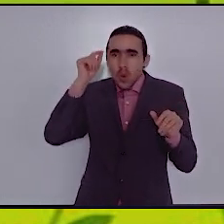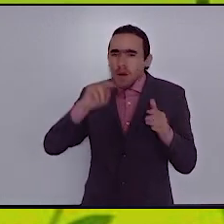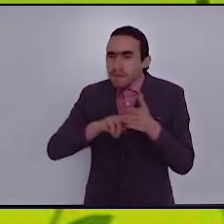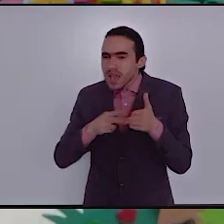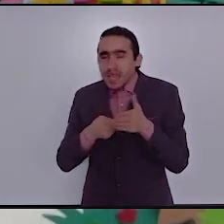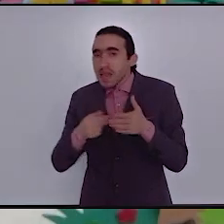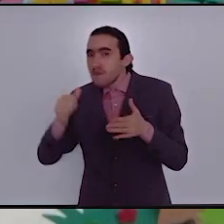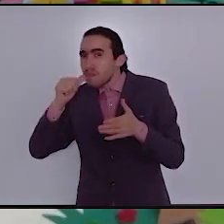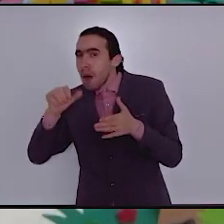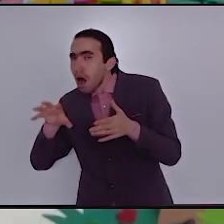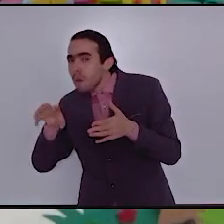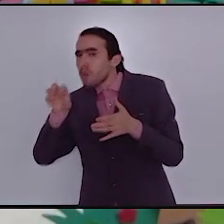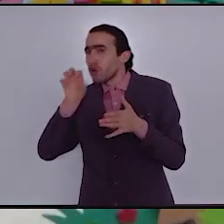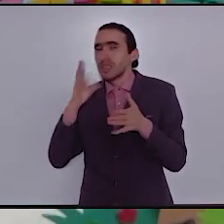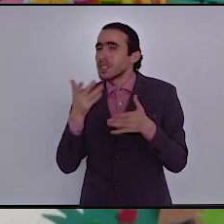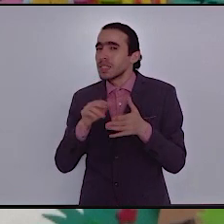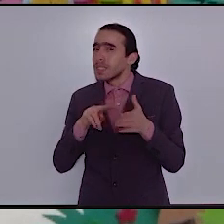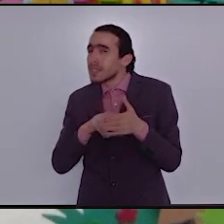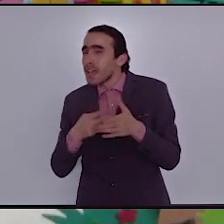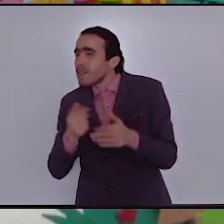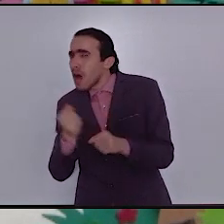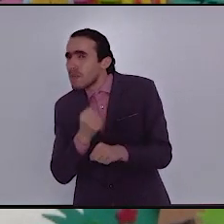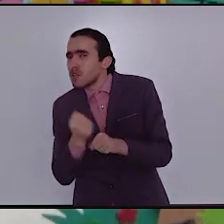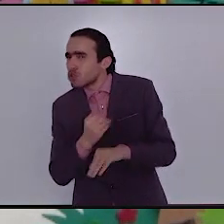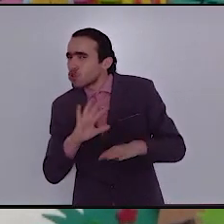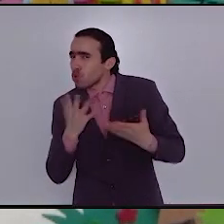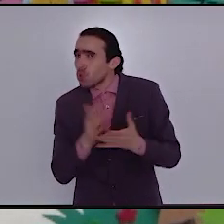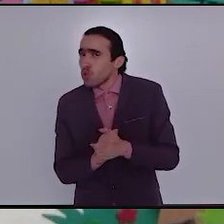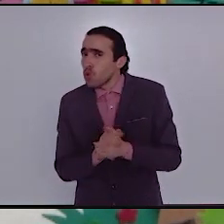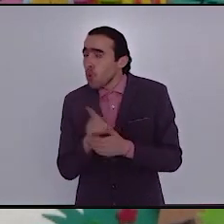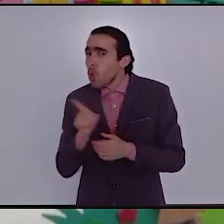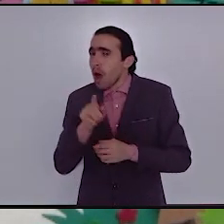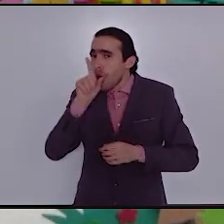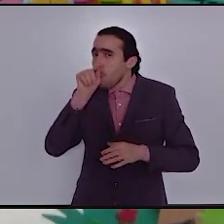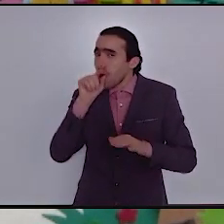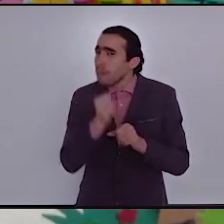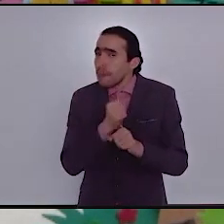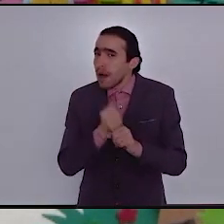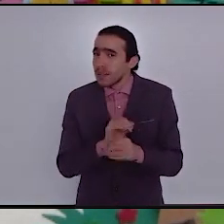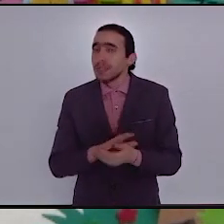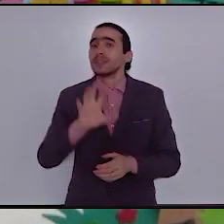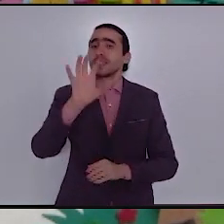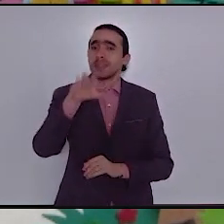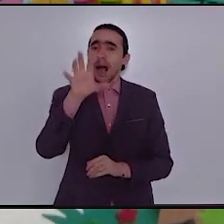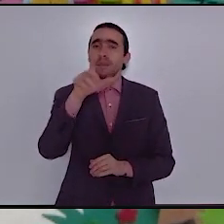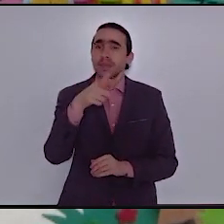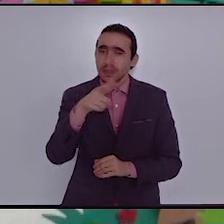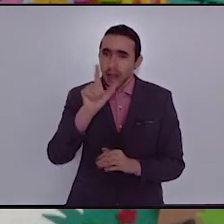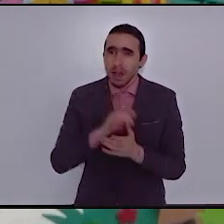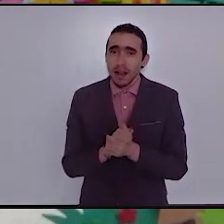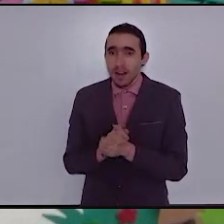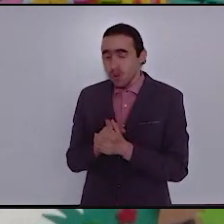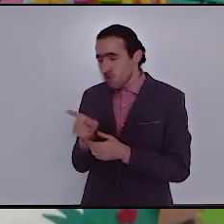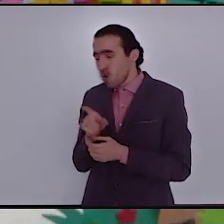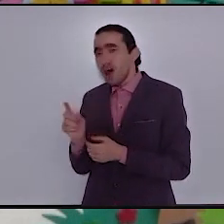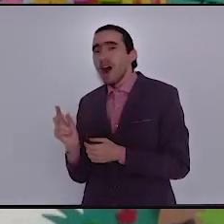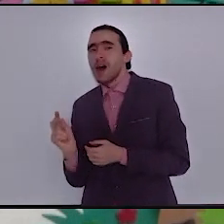ويشرب ماذا فكر الغراب؟ ما الذي فعله الغراب؟ أحسنتم لقد أحضر